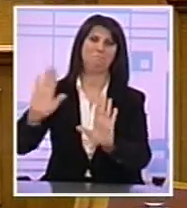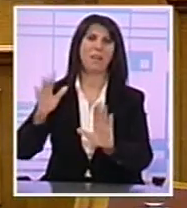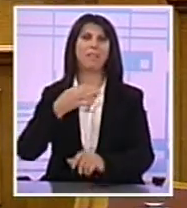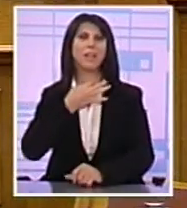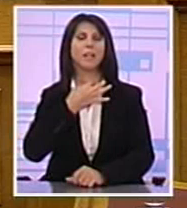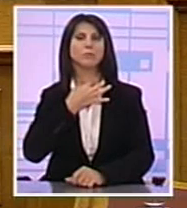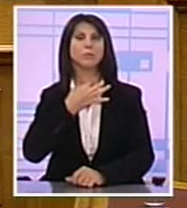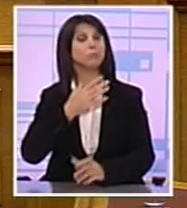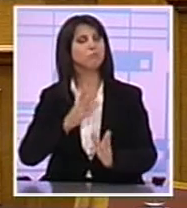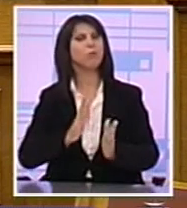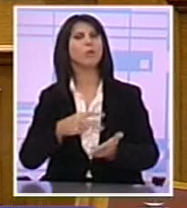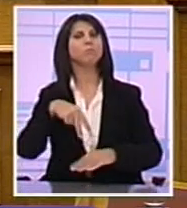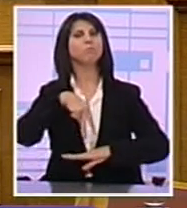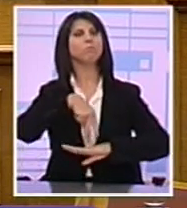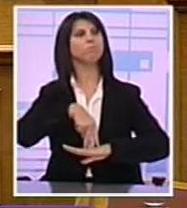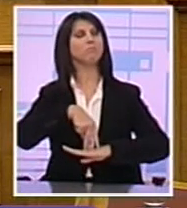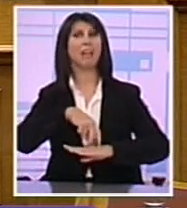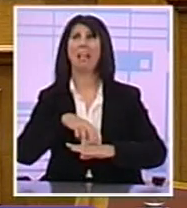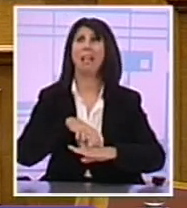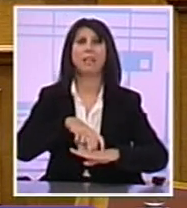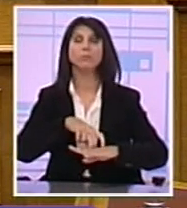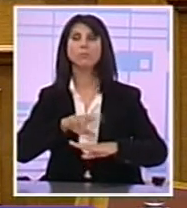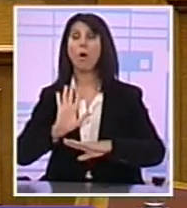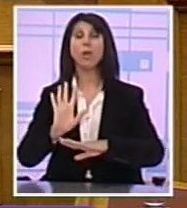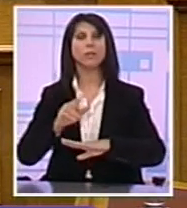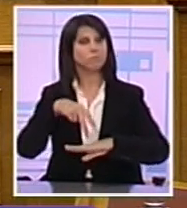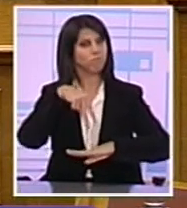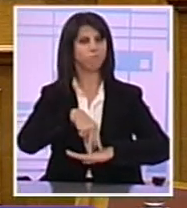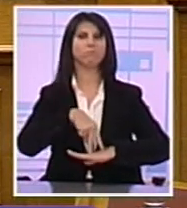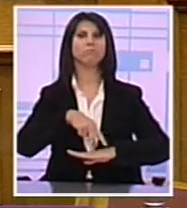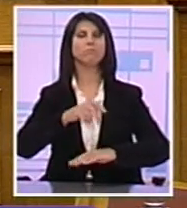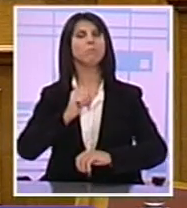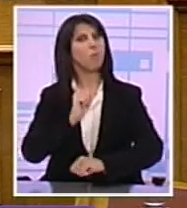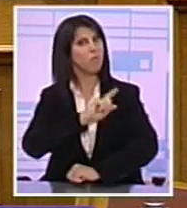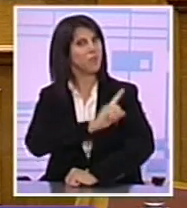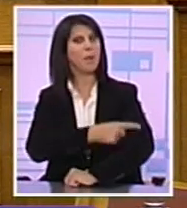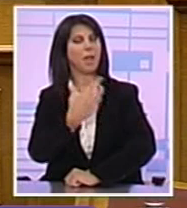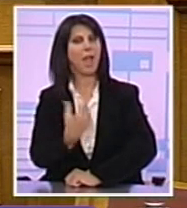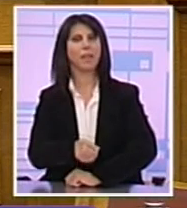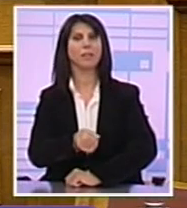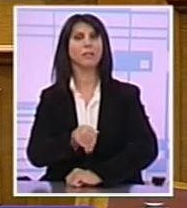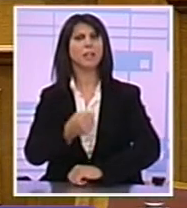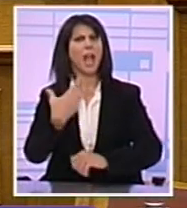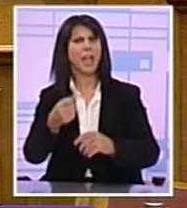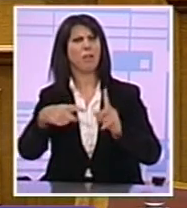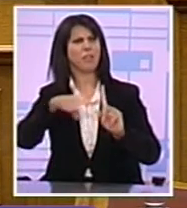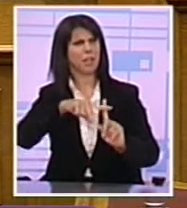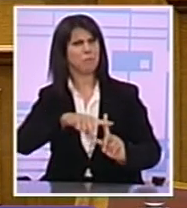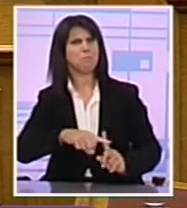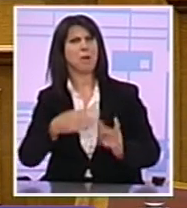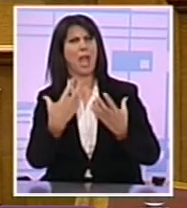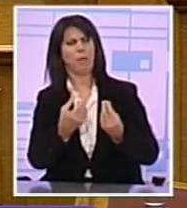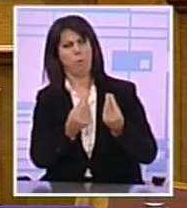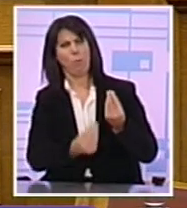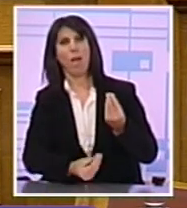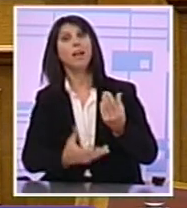επιβιώσει Που στέκεται σε δικές δυνάμεις Αυτοδύναμα Που αξιοποιεί όλα τα συμβιετικά της πλέον εκτήματα Και είναι πολλά